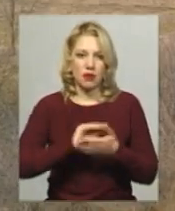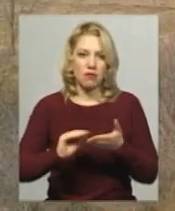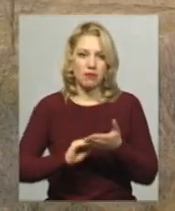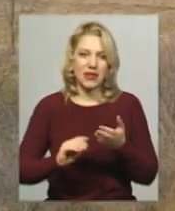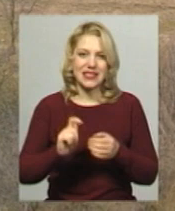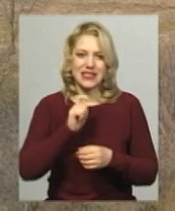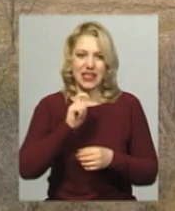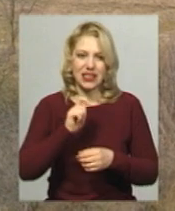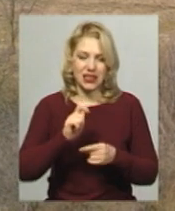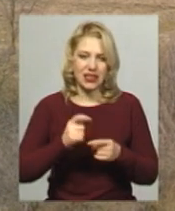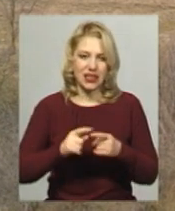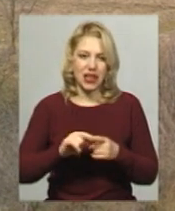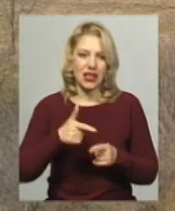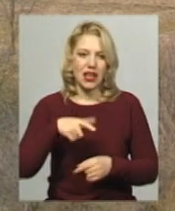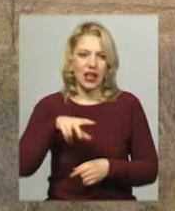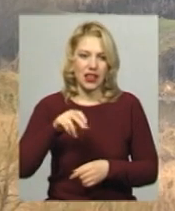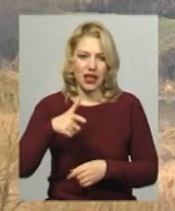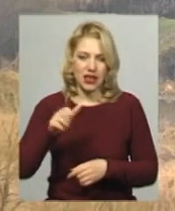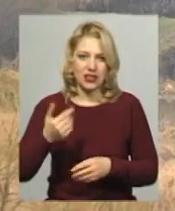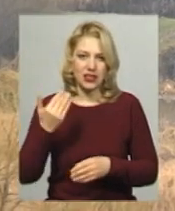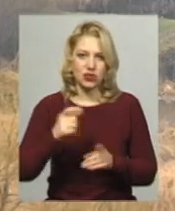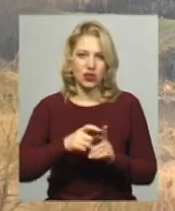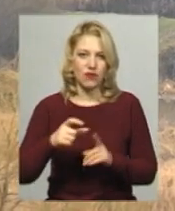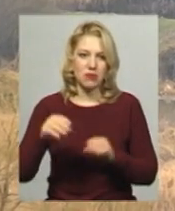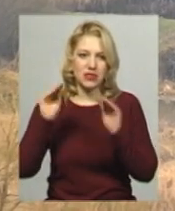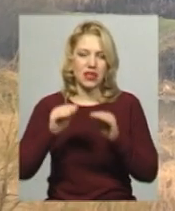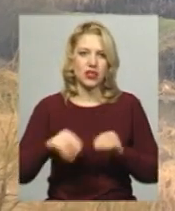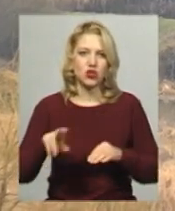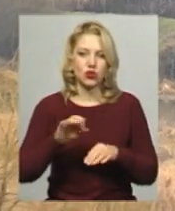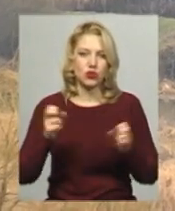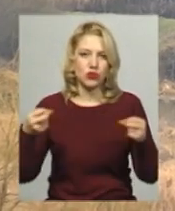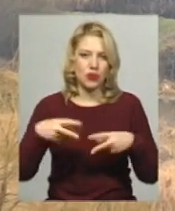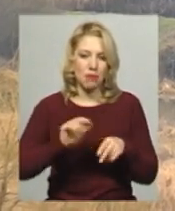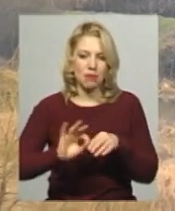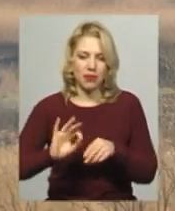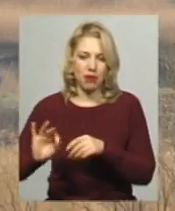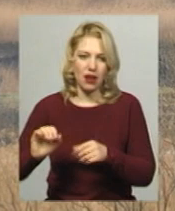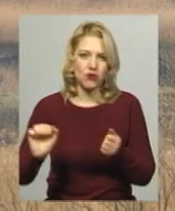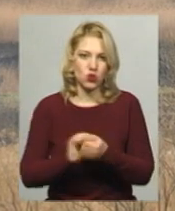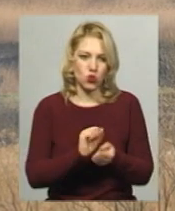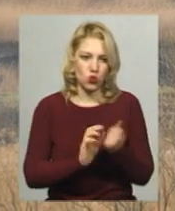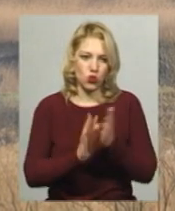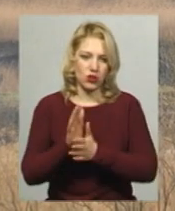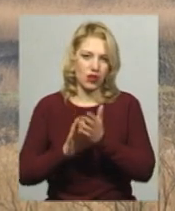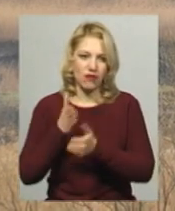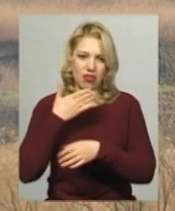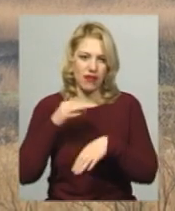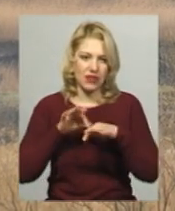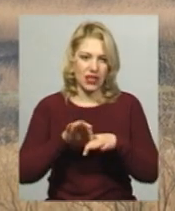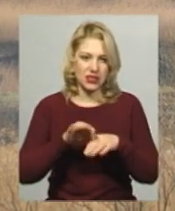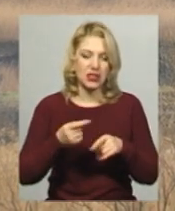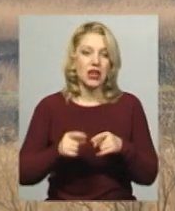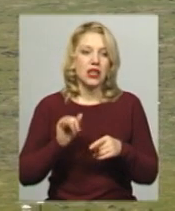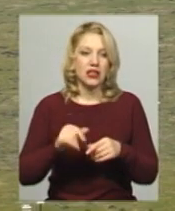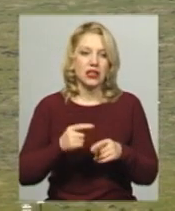Нацполіції в області Інна Глега. За її словами, статистики щодо підпалів сухої трави у поліції не ведеться. Заспалення сухої трави та